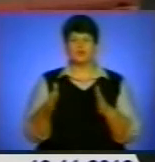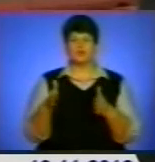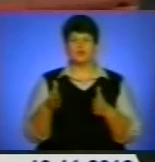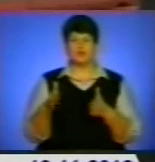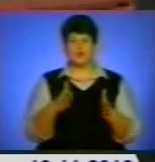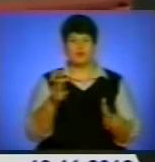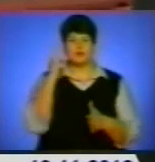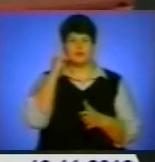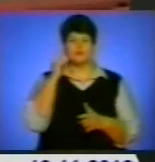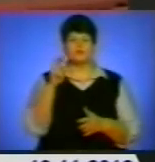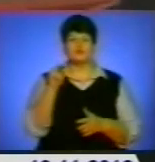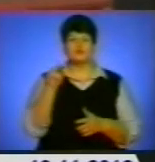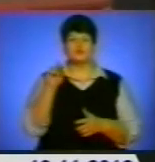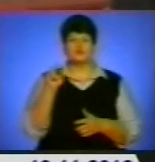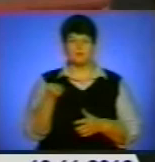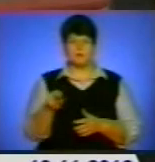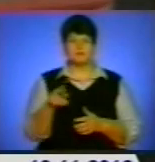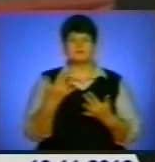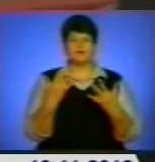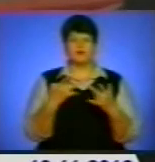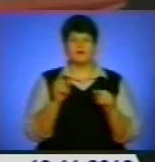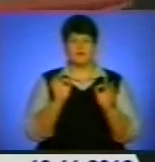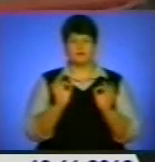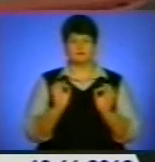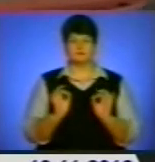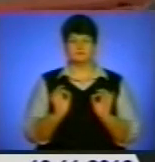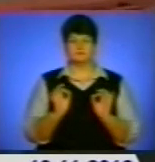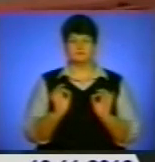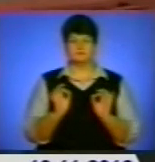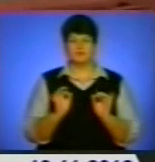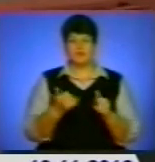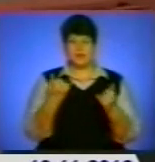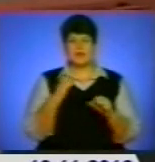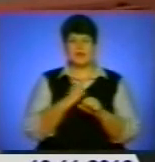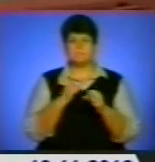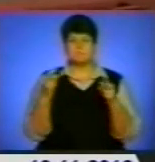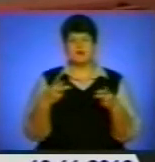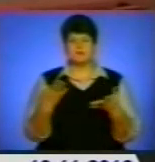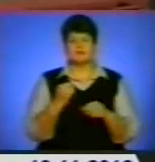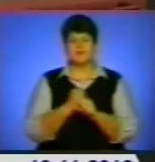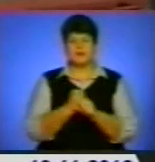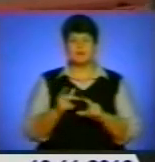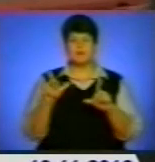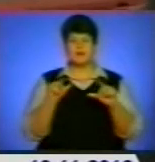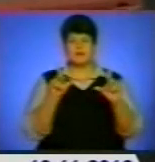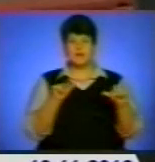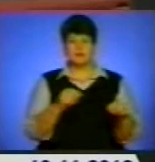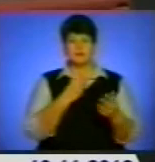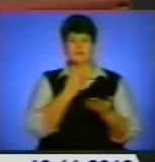Тоїна самая большая у нас получается. Наскільки она безпекільна. Ребята проїхали, просмотрели. Они не